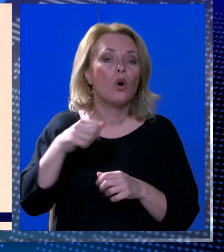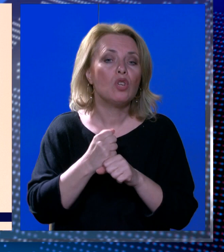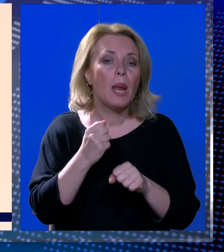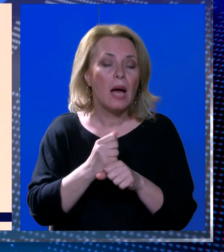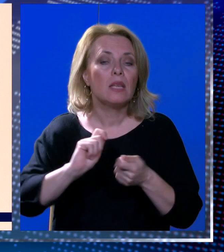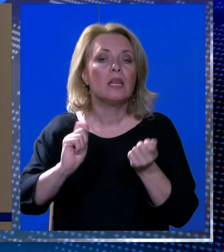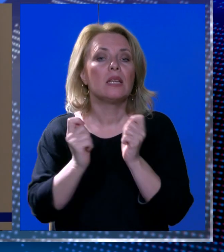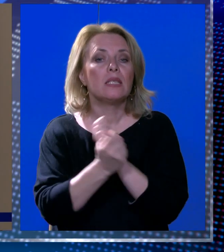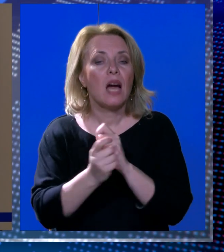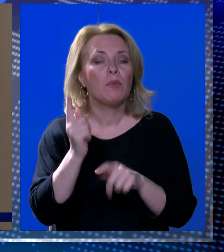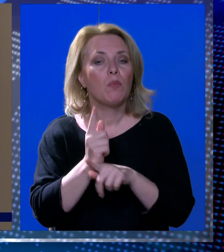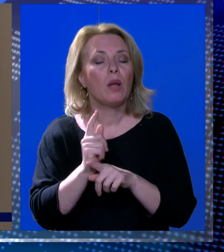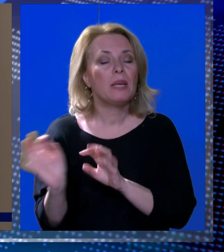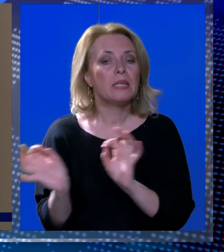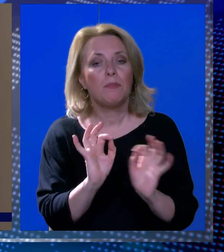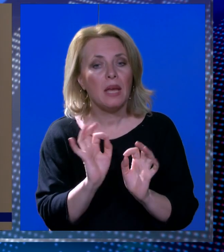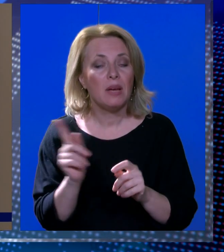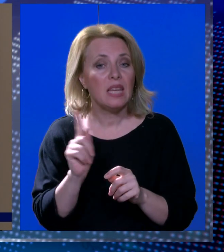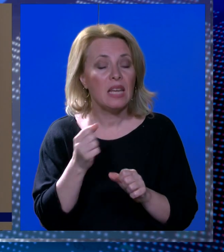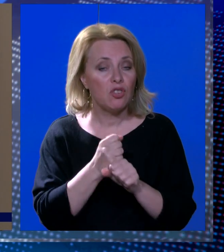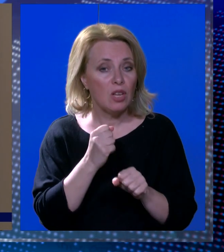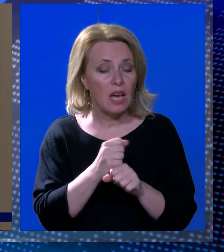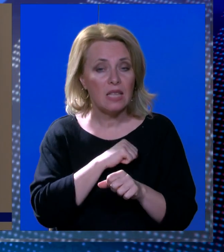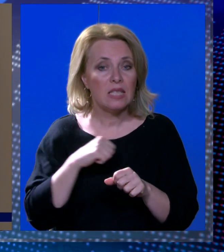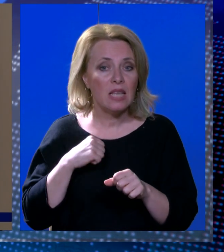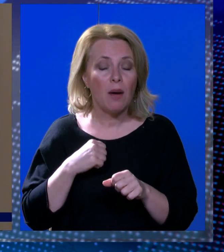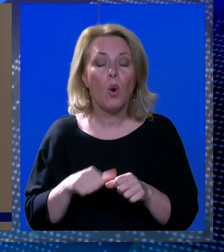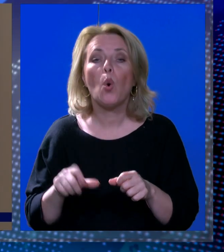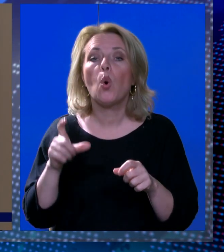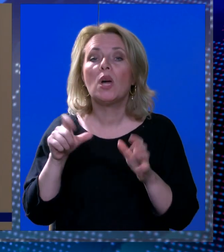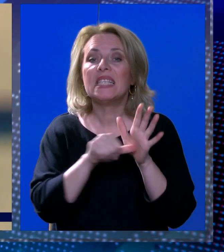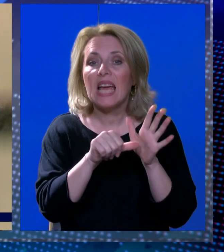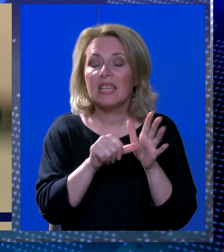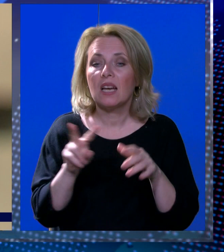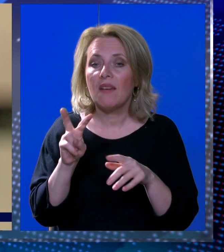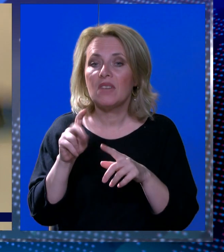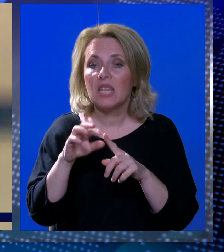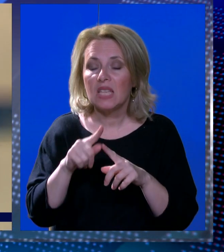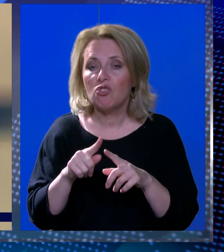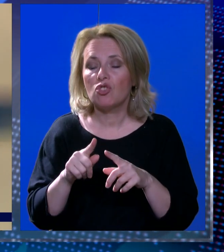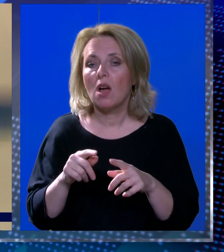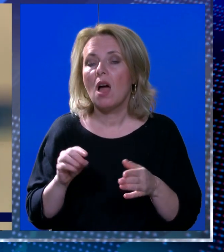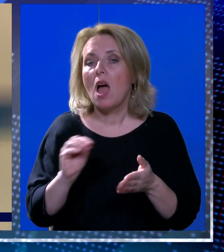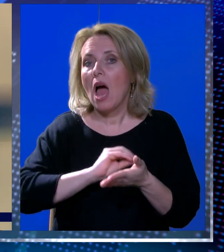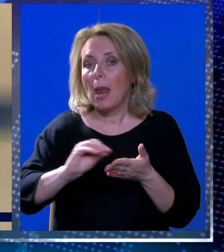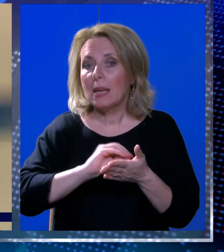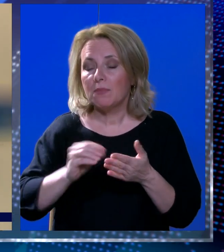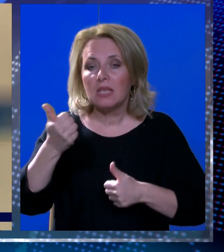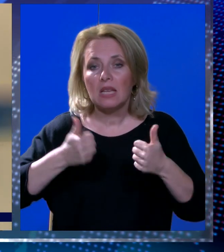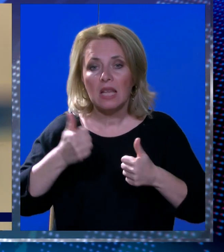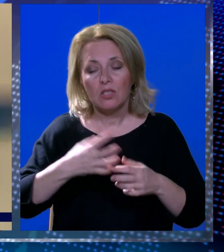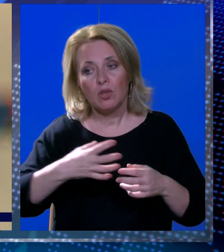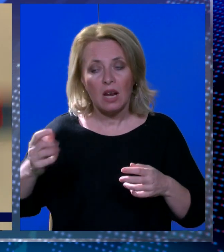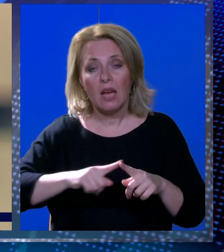tko dođe raditi na zamjenu, mora biti spreman da možda neće raditi isključivo u centralnom vrtiću, a raspisani natječaji aktualni su do